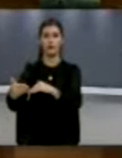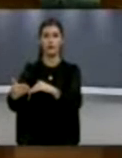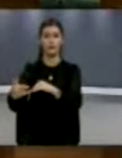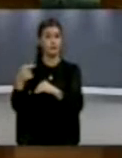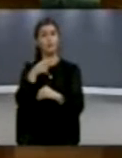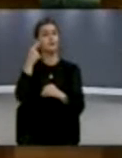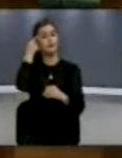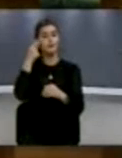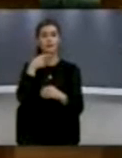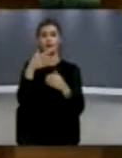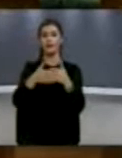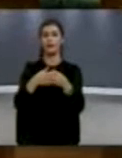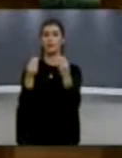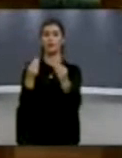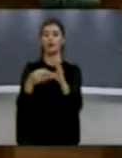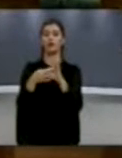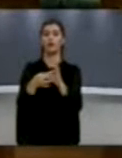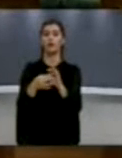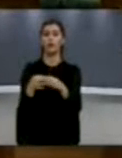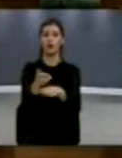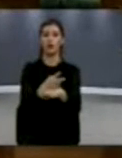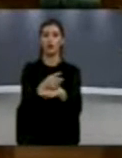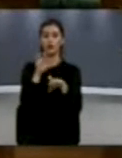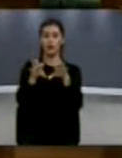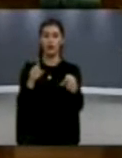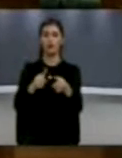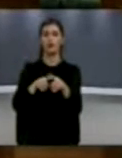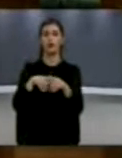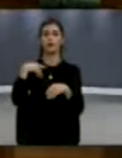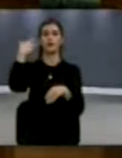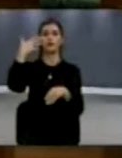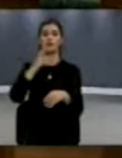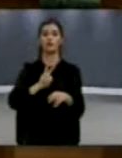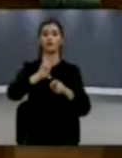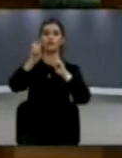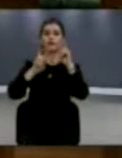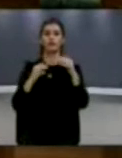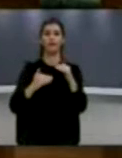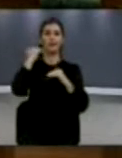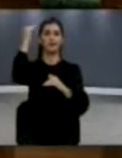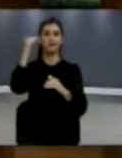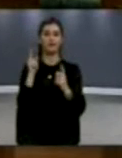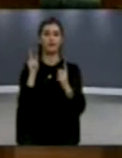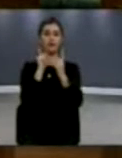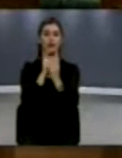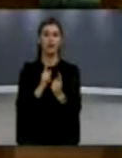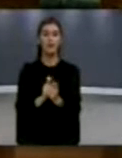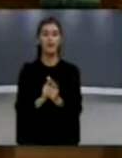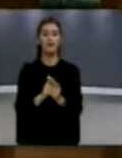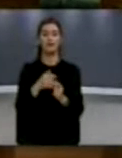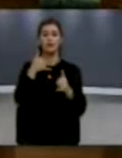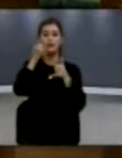diplomatike me fqind, për pozitët të ardhshme të ambasadorve, për zyra e privilegje, për takime bilaterale,